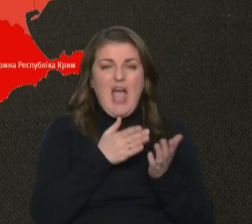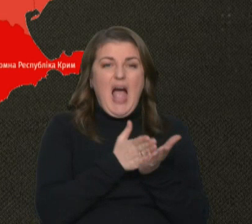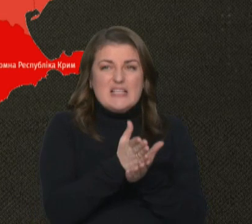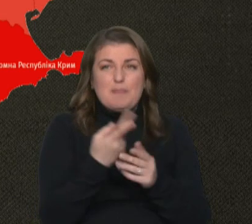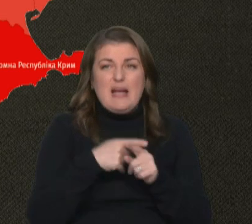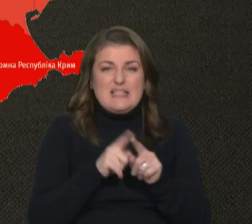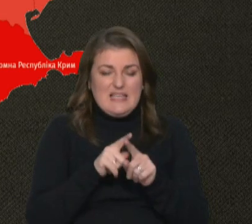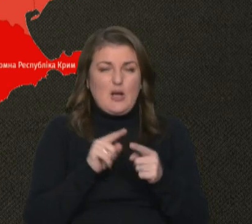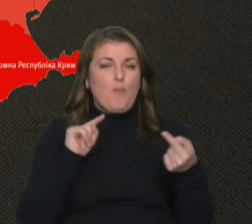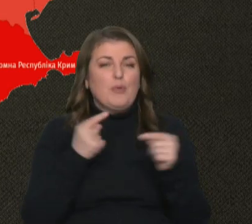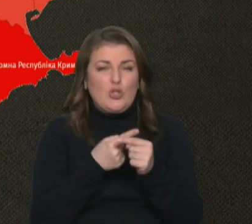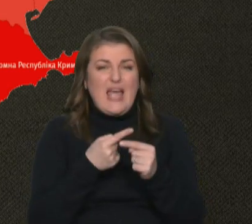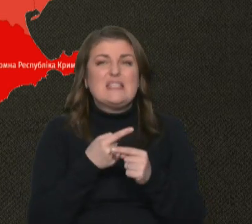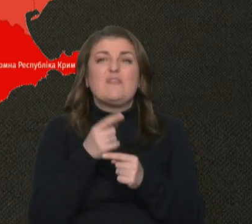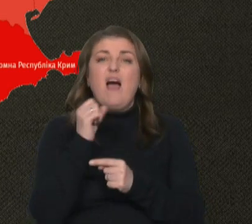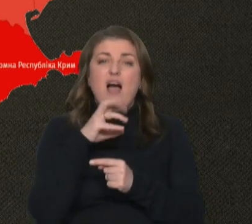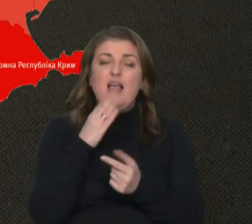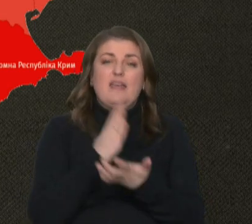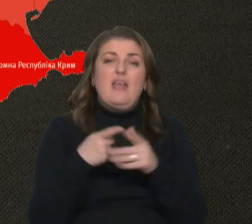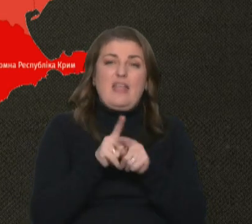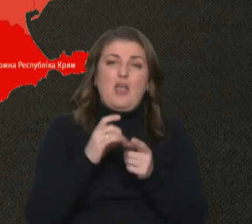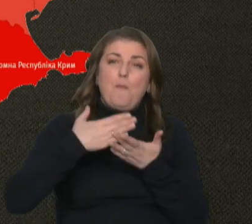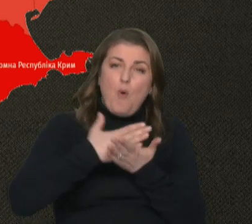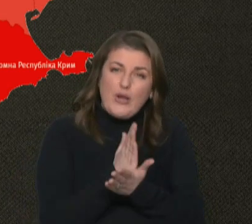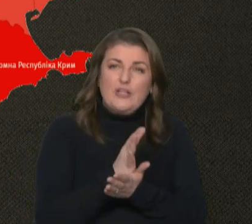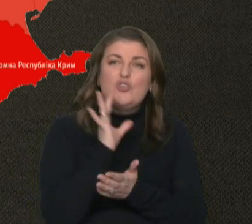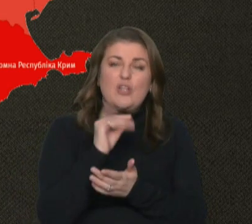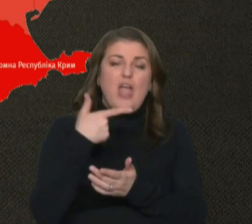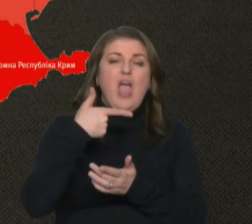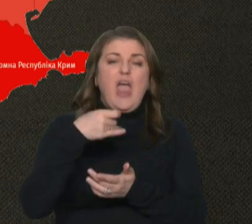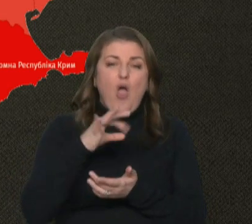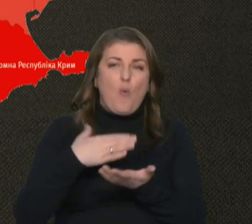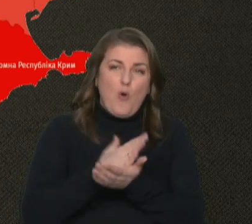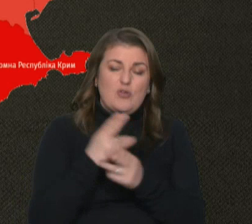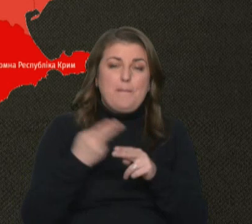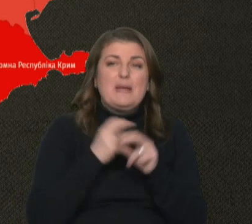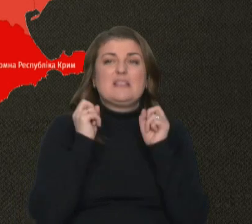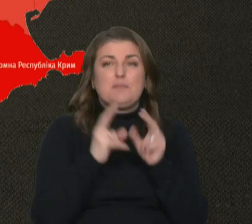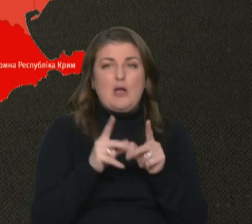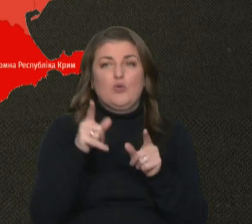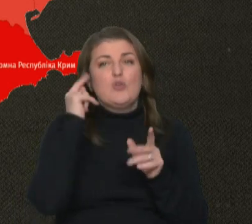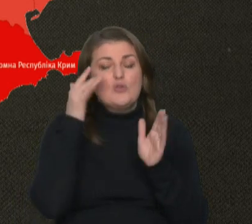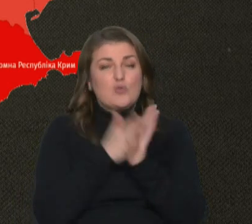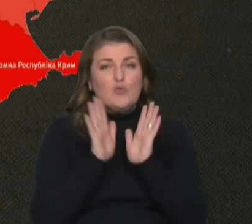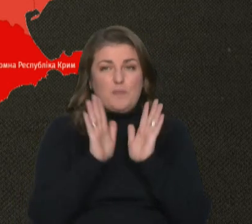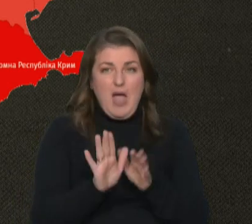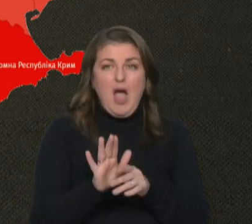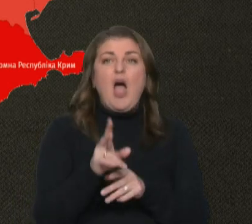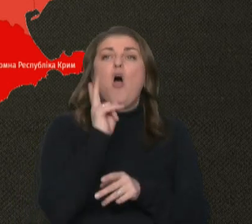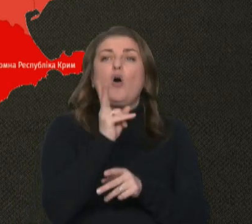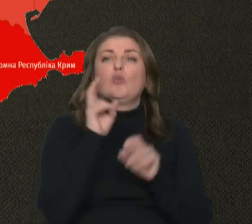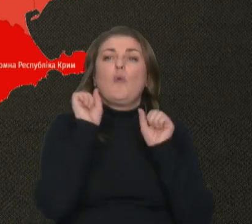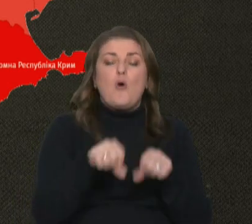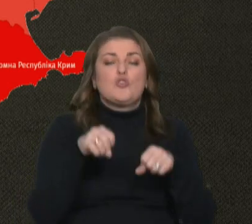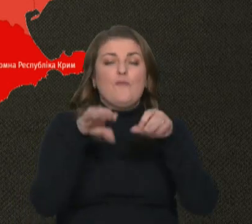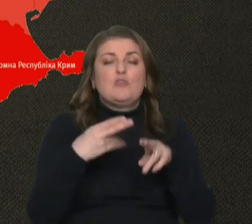протестів, але також є і політичний, і геополітичний безпековий. Тут зрозуміло, пане Дрію. От хто може